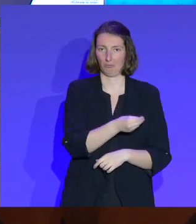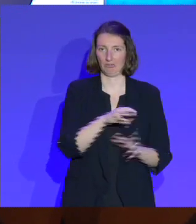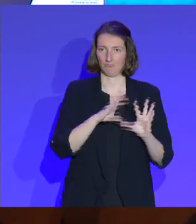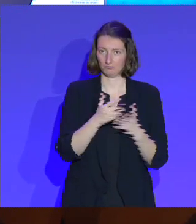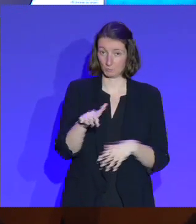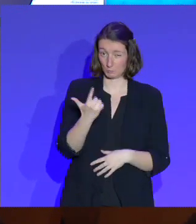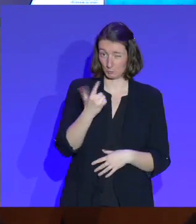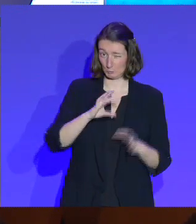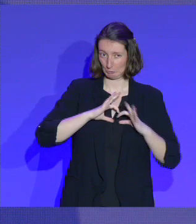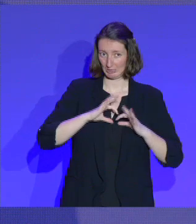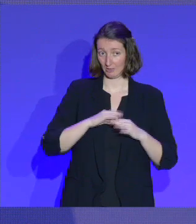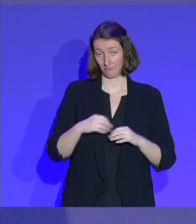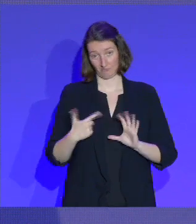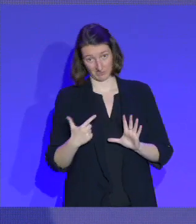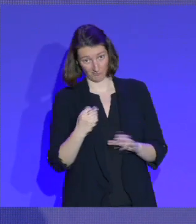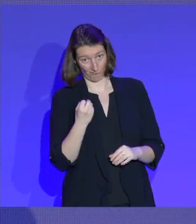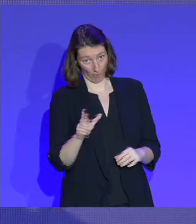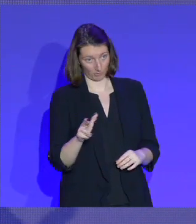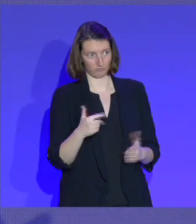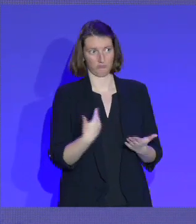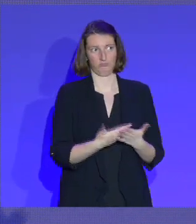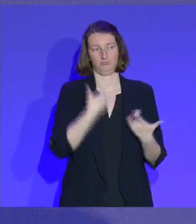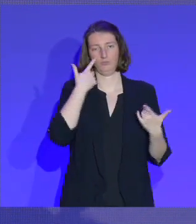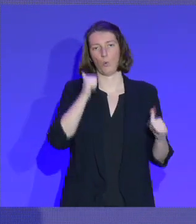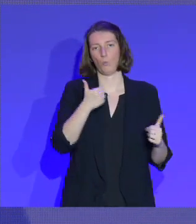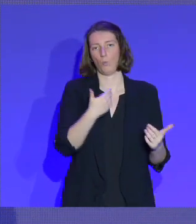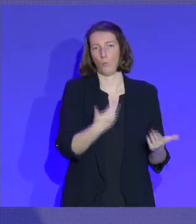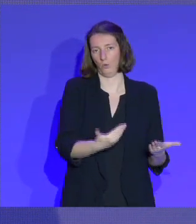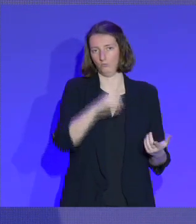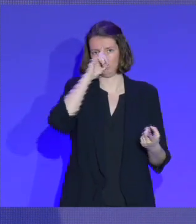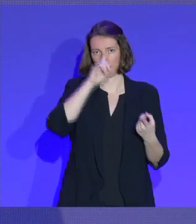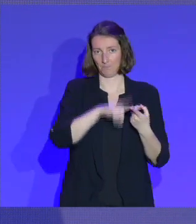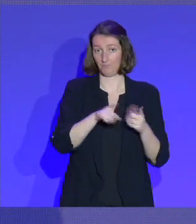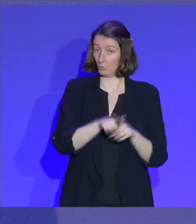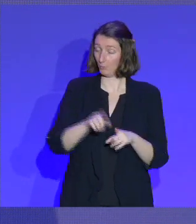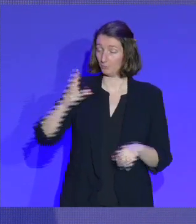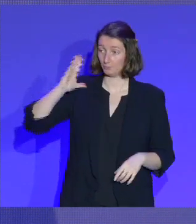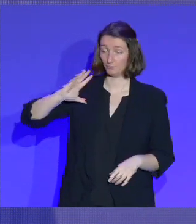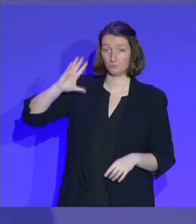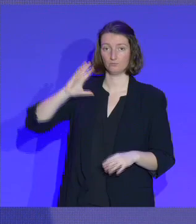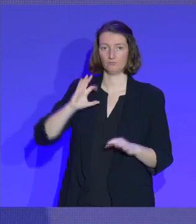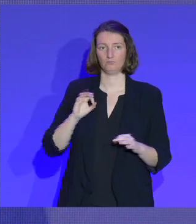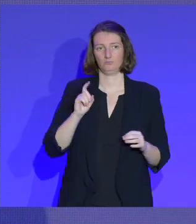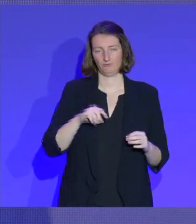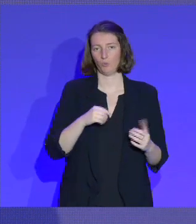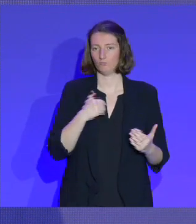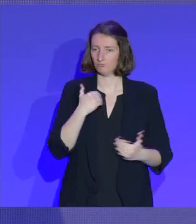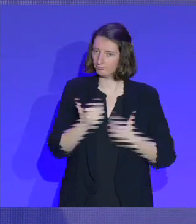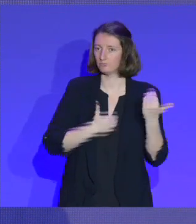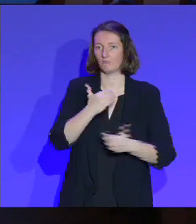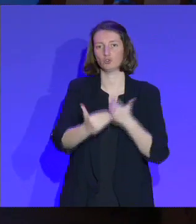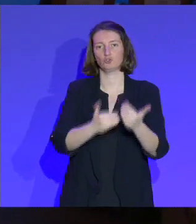médailles, sept d'or. Ça dit combien ce sujet, comme le précédent, devra être au cœur